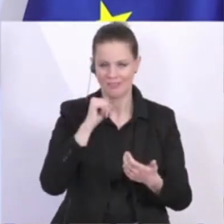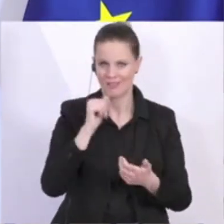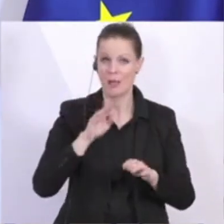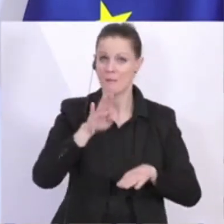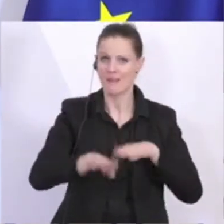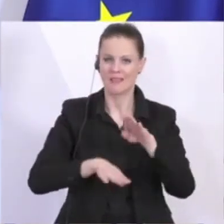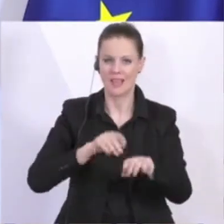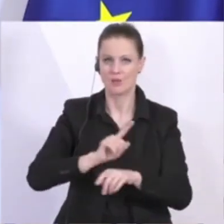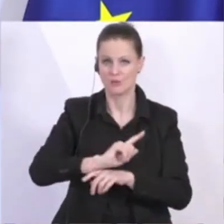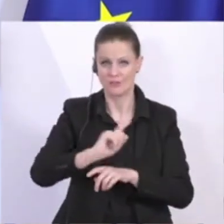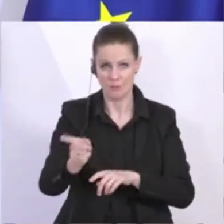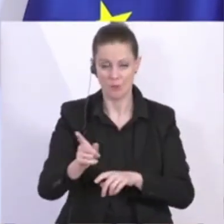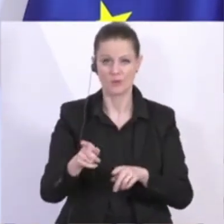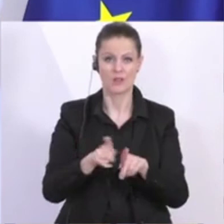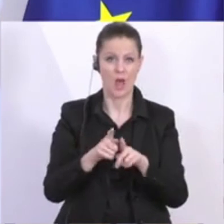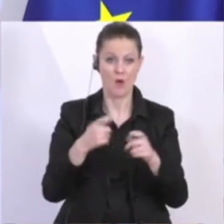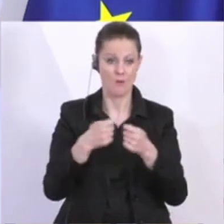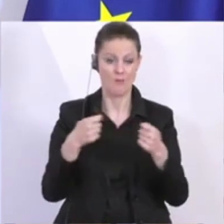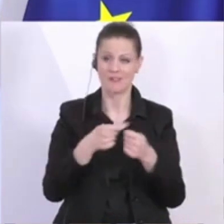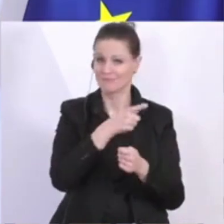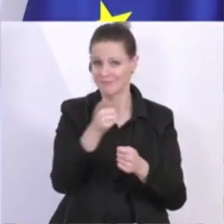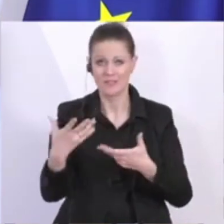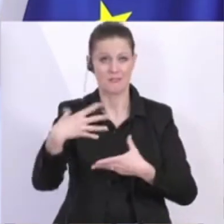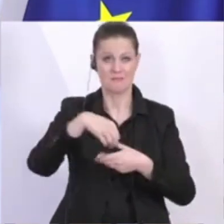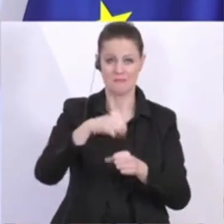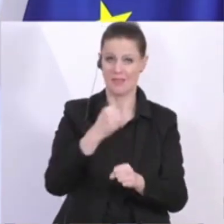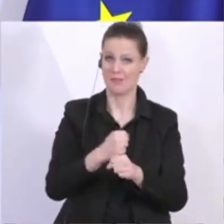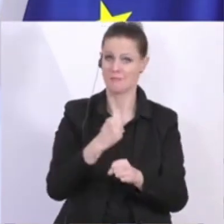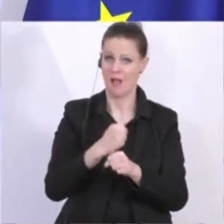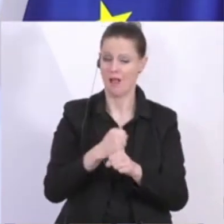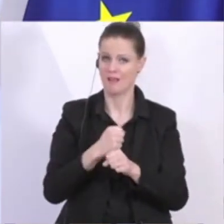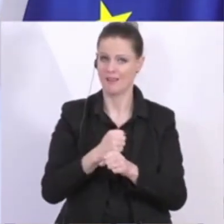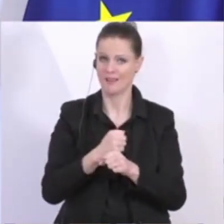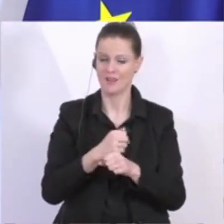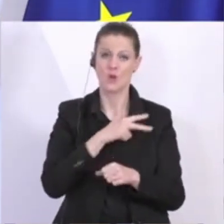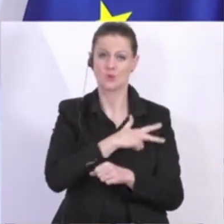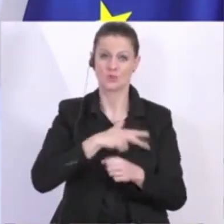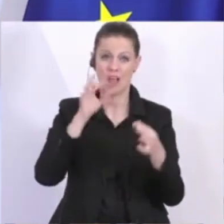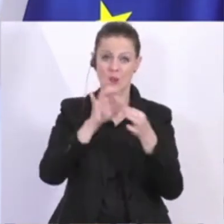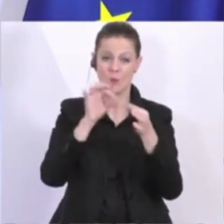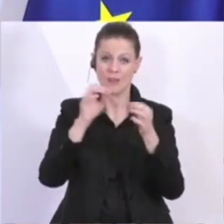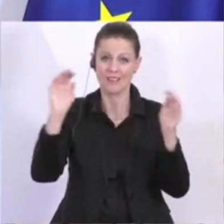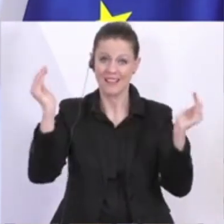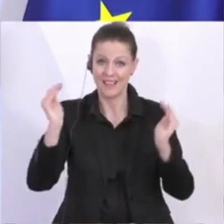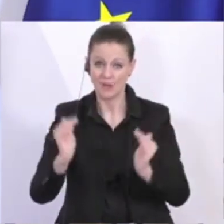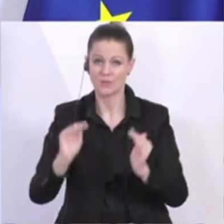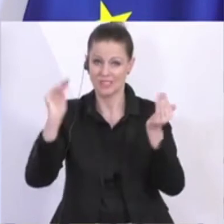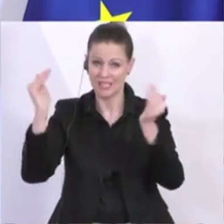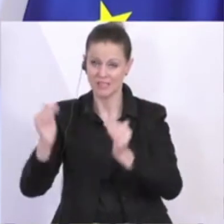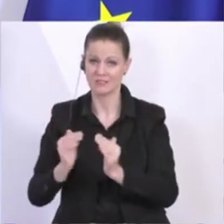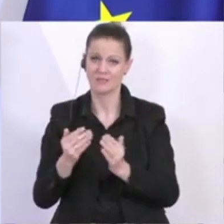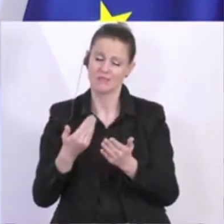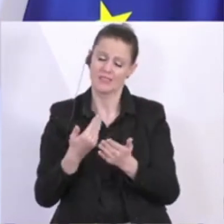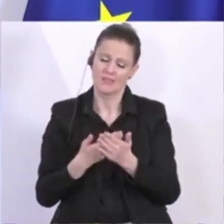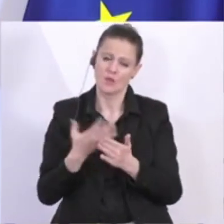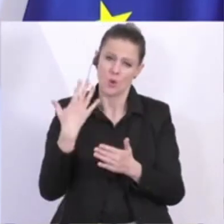notwendig sind und die Maßnahmen, die Sie alle mittragen, um die Kontakte möglichst zu reduzieren. Und auch hier bitte ich